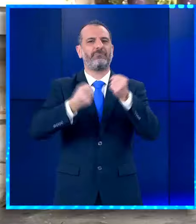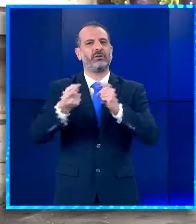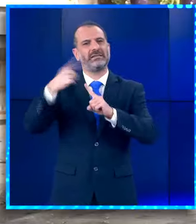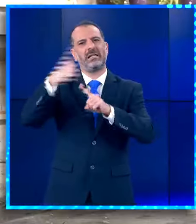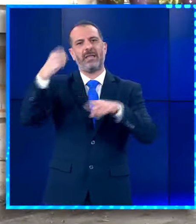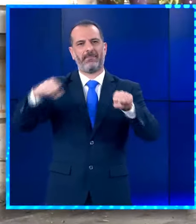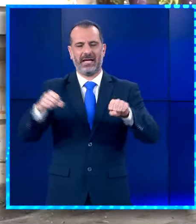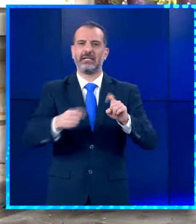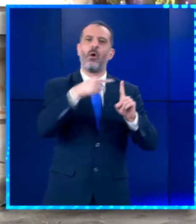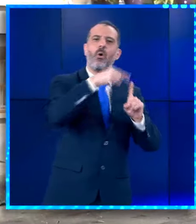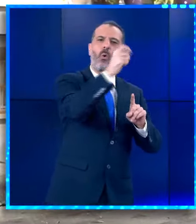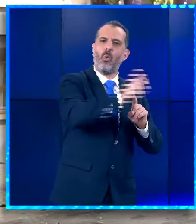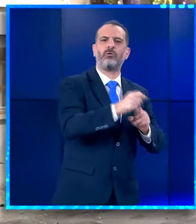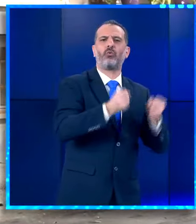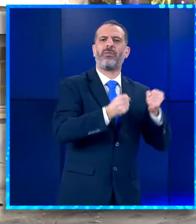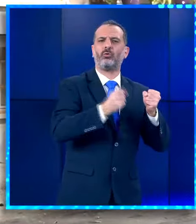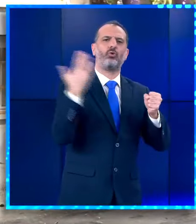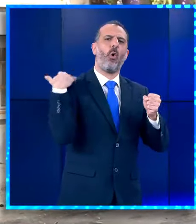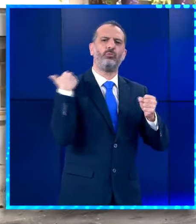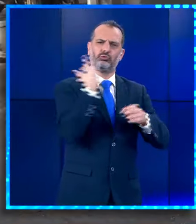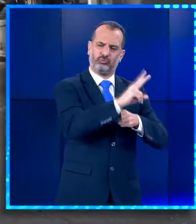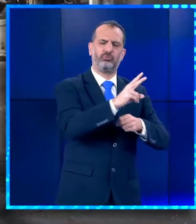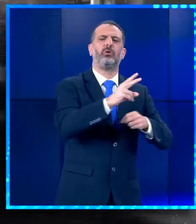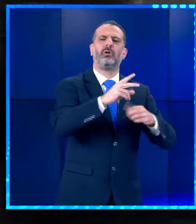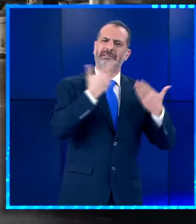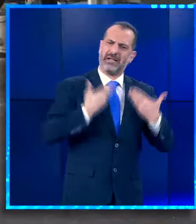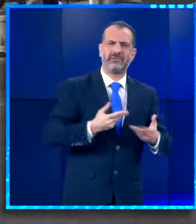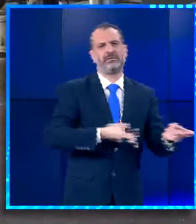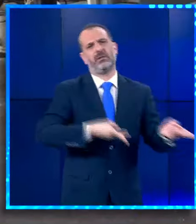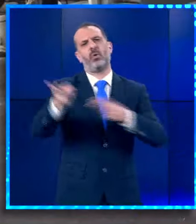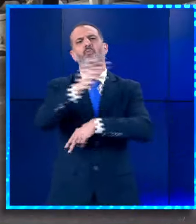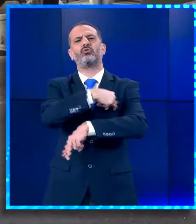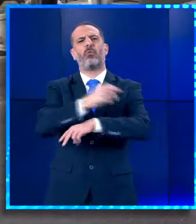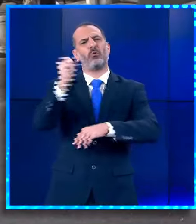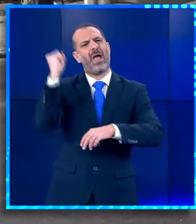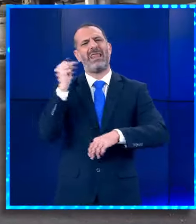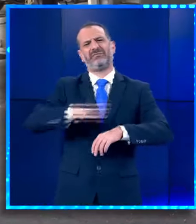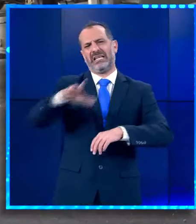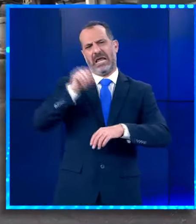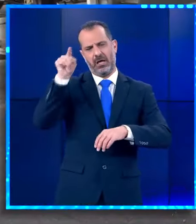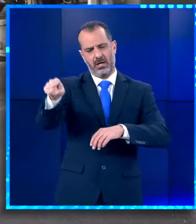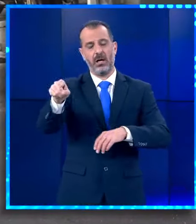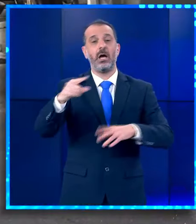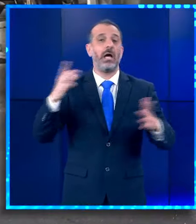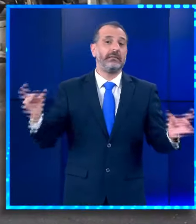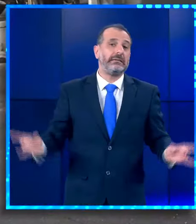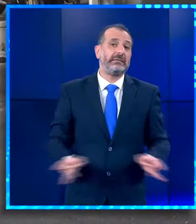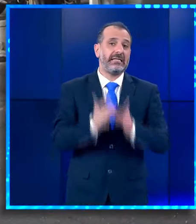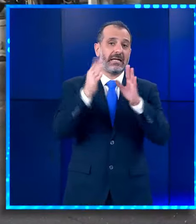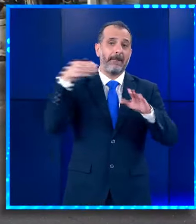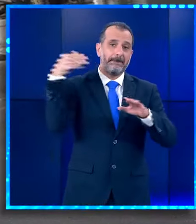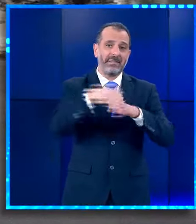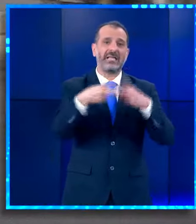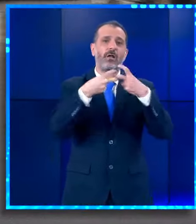τραυματίστηκε και ο οδηγός του λεωφορείου στο νόμο και μεταφέρθηκε στο θριάσιο. Φτύχημα αποτελεί το γεγονός ότι εκείνη τώρα μέσα στο λεωφορείο δεν